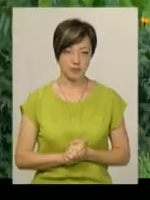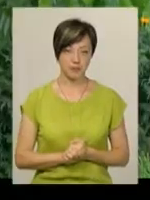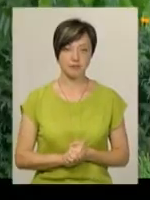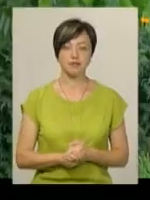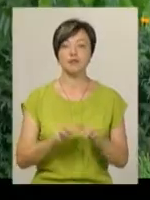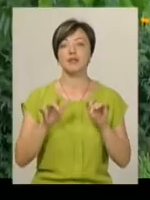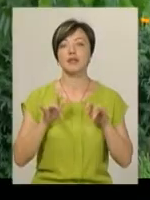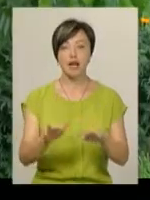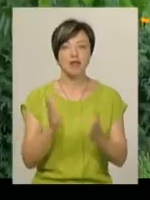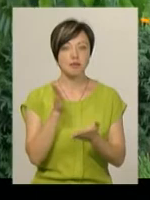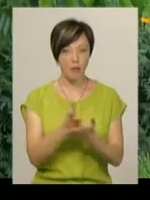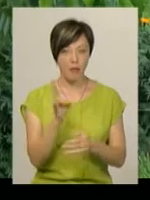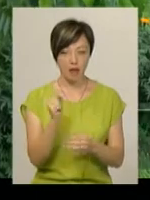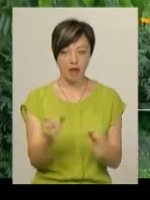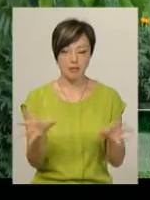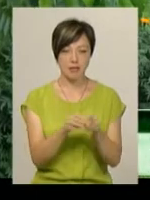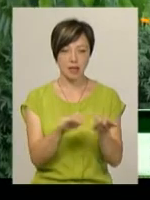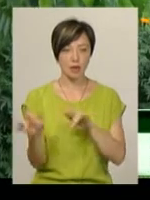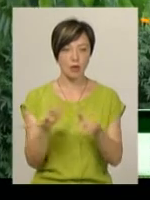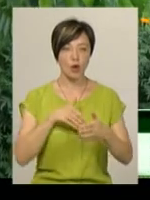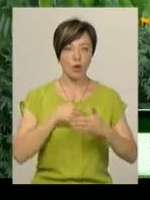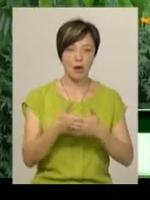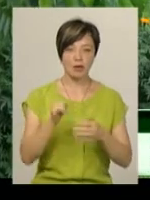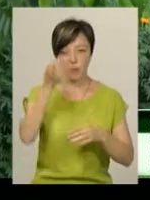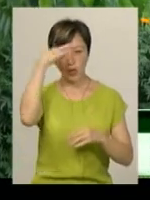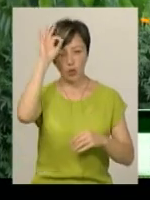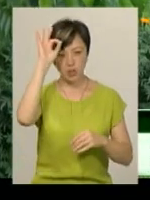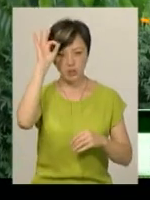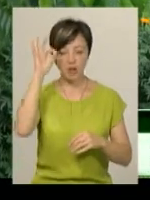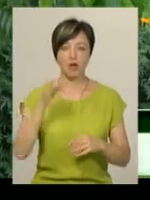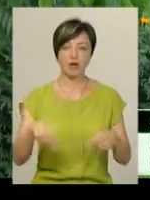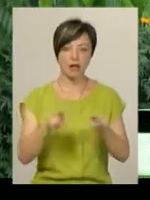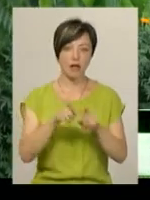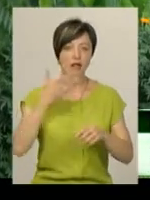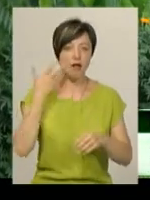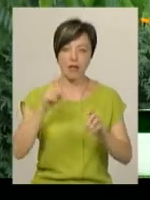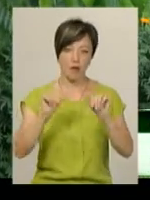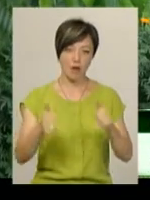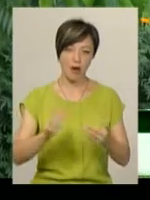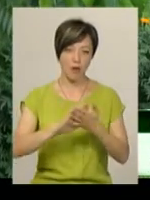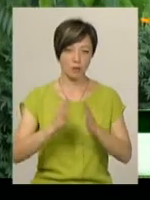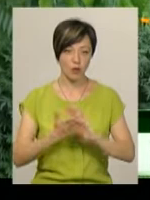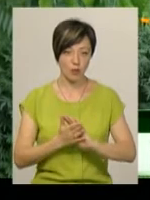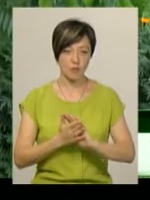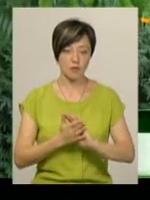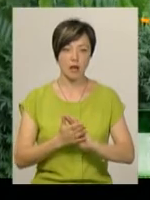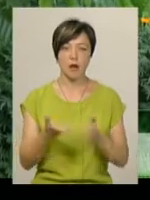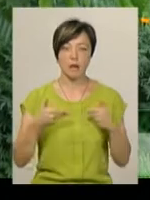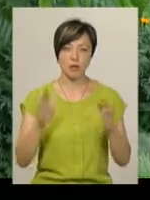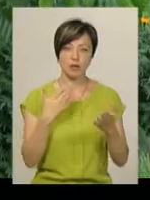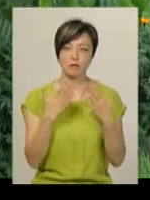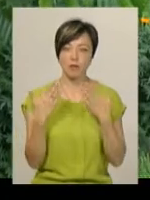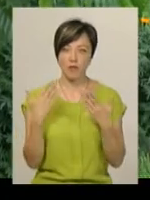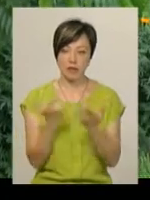Захід спрямований на взаємодію громадськості та поліції. У такій легкій неформальній обстановці ми будемо